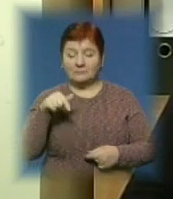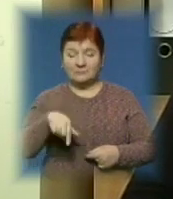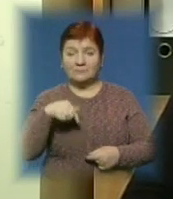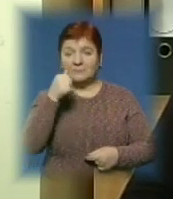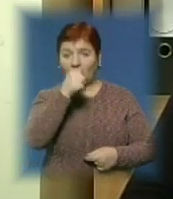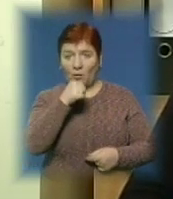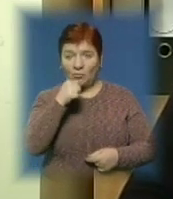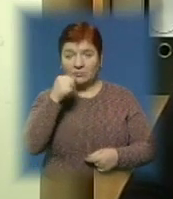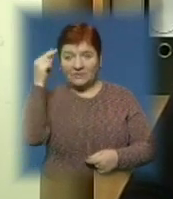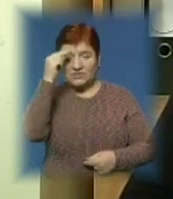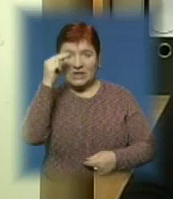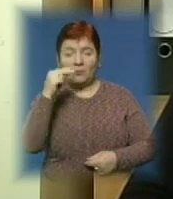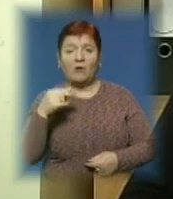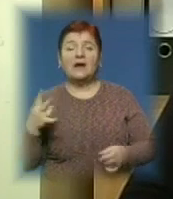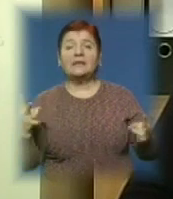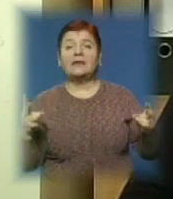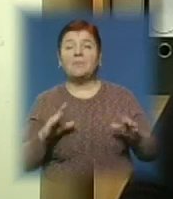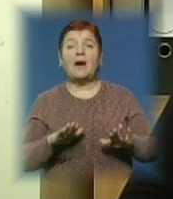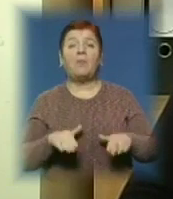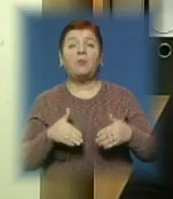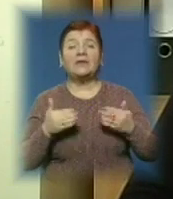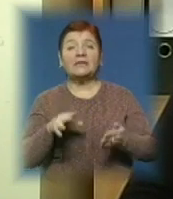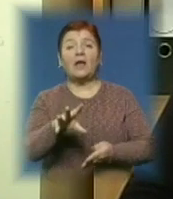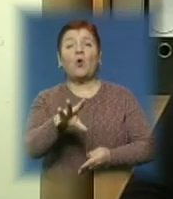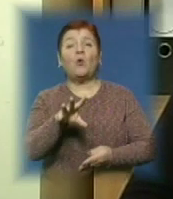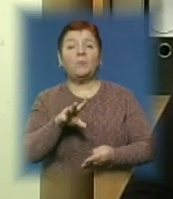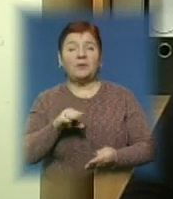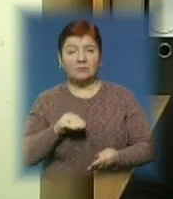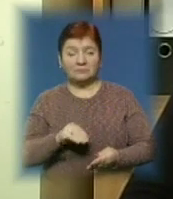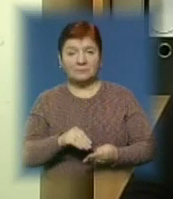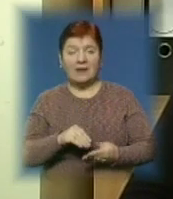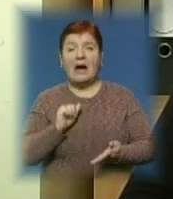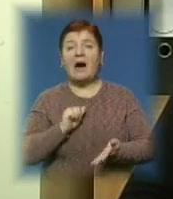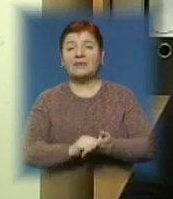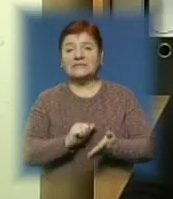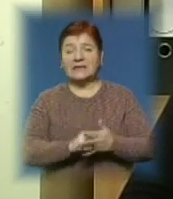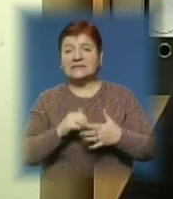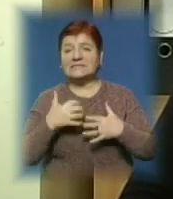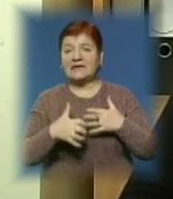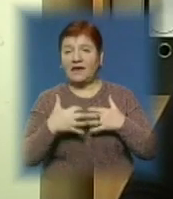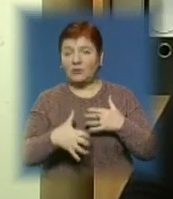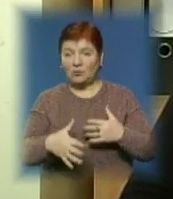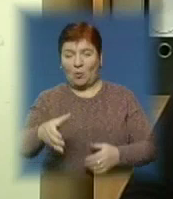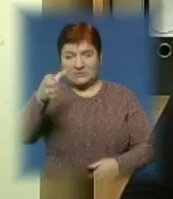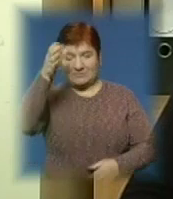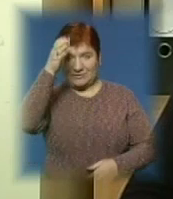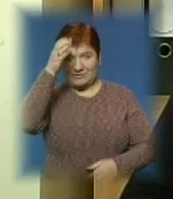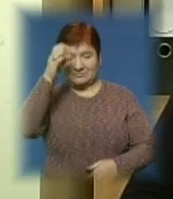минулого, тоді треба подати копію атестата про середню загальну освіту.